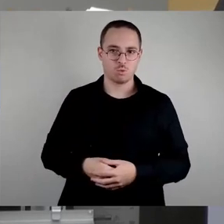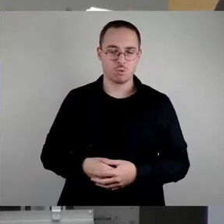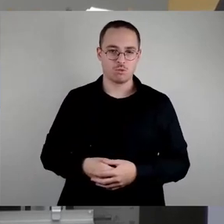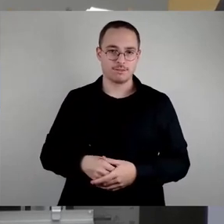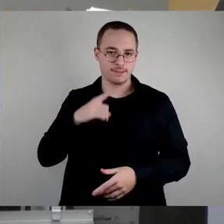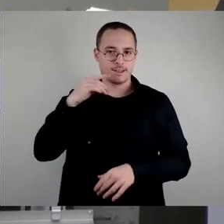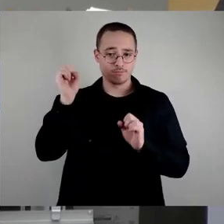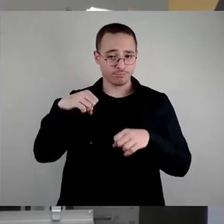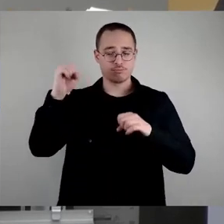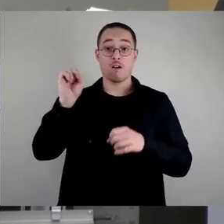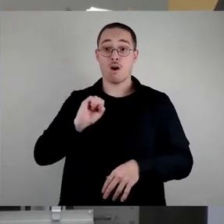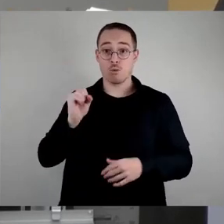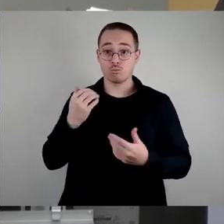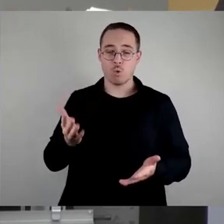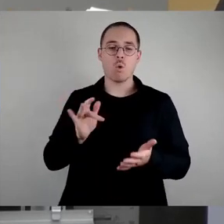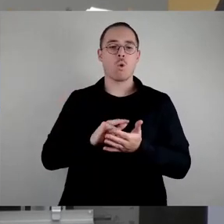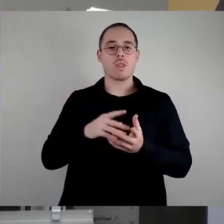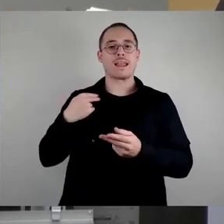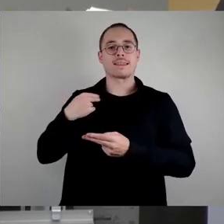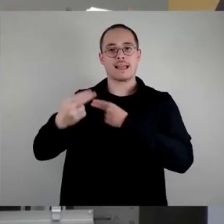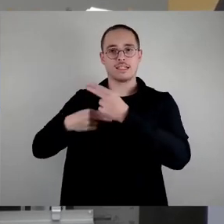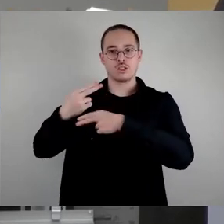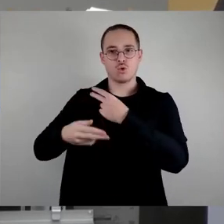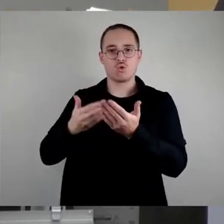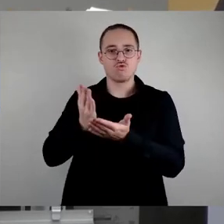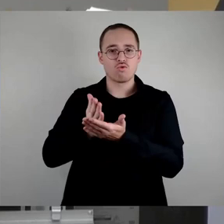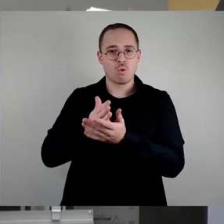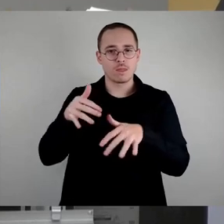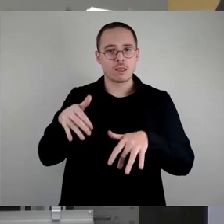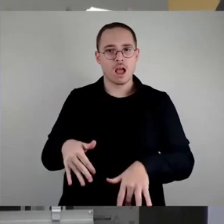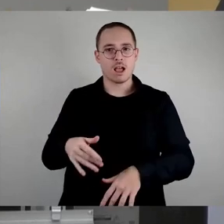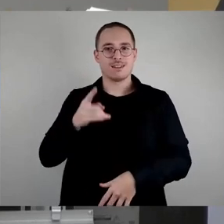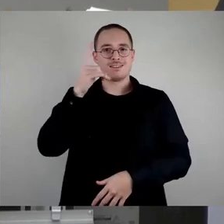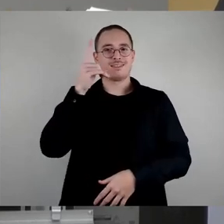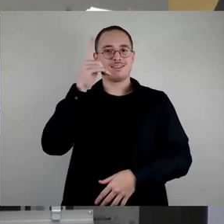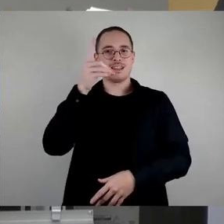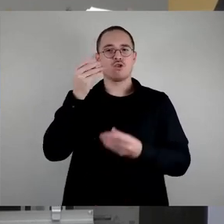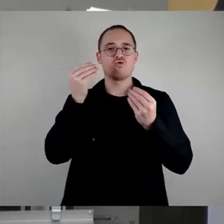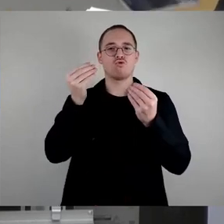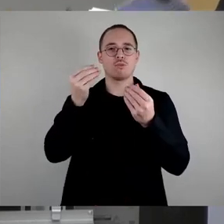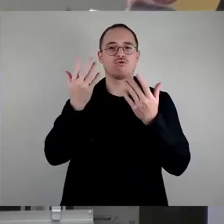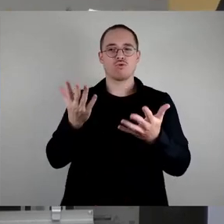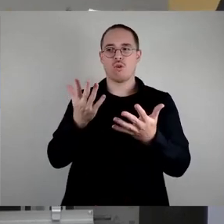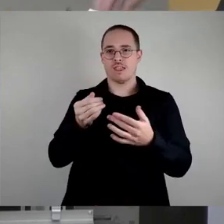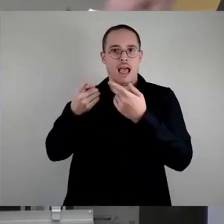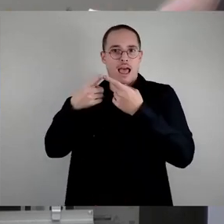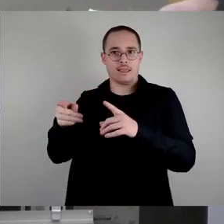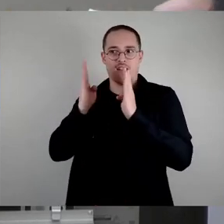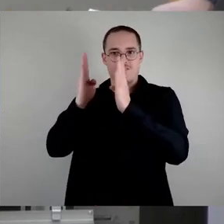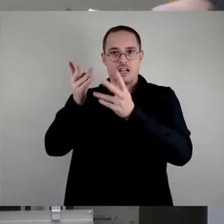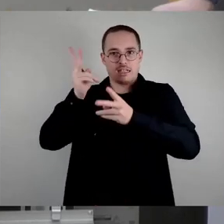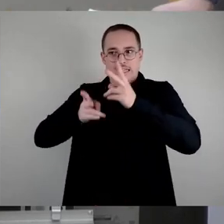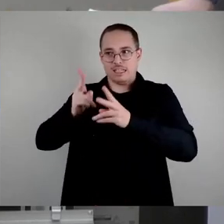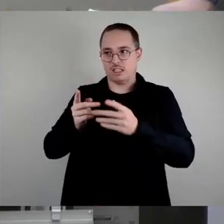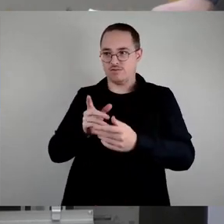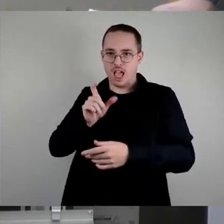Tradition, dass das Bundesverfassungsgericht höchst ungern den obersten Fachgerichten in die Parade fährt, wenn